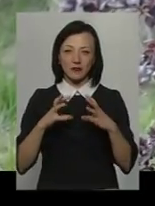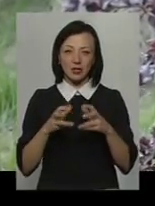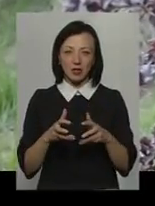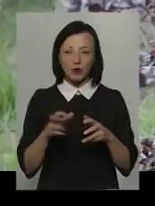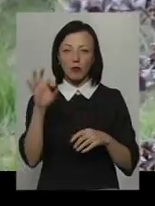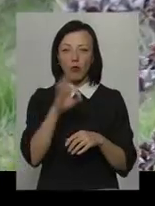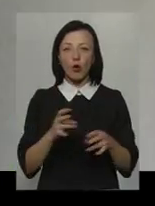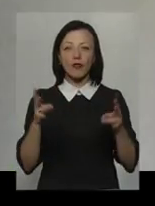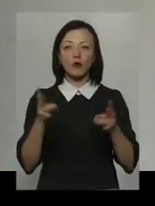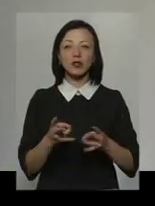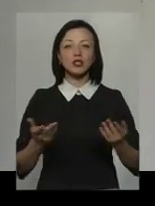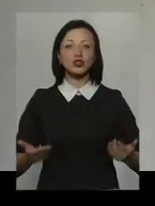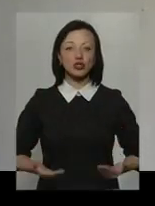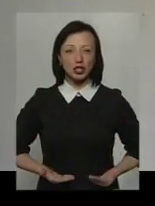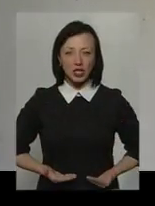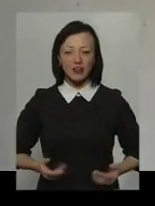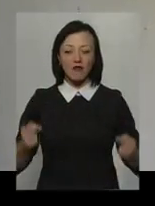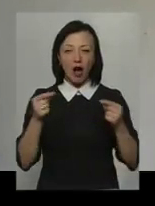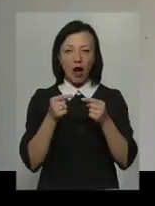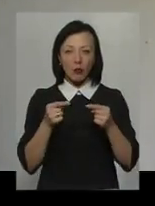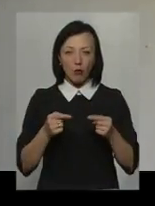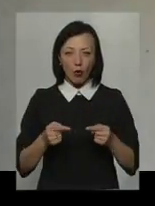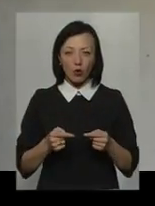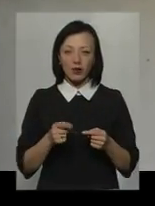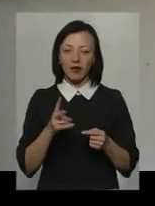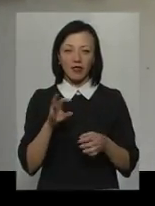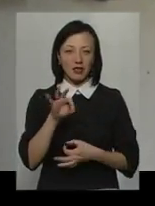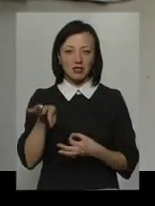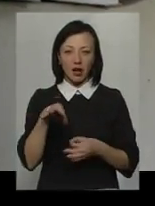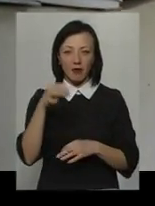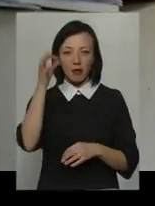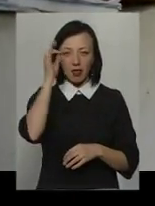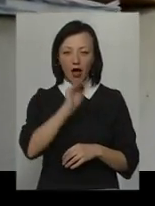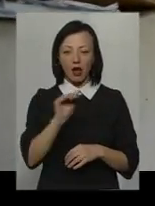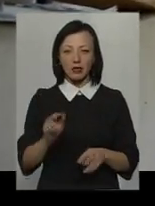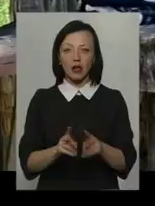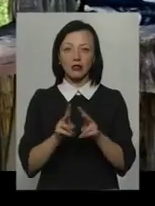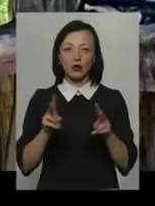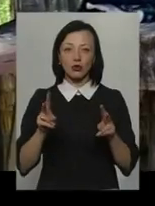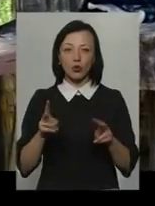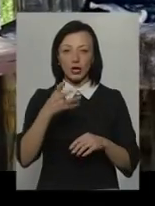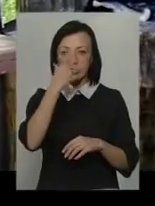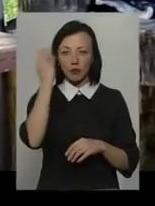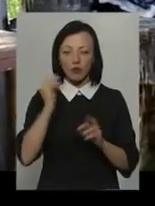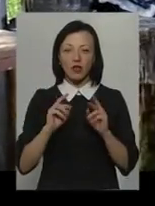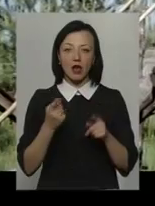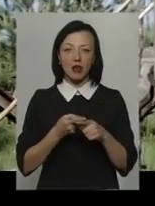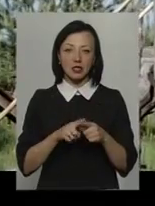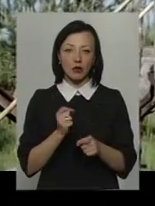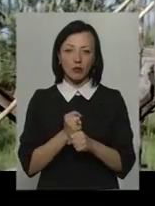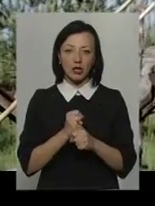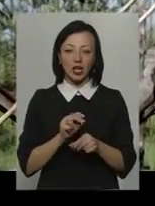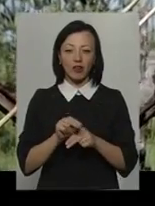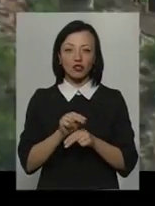про необхідність жити із нею в гармонії, незаймем буде нагадати тим, хто забув, як це робити, і